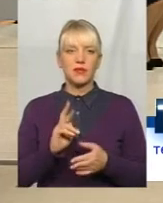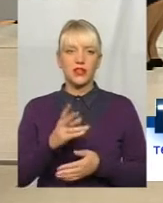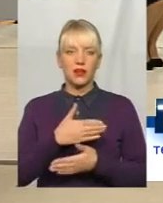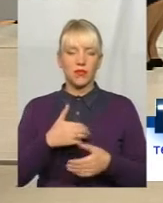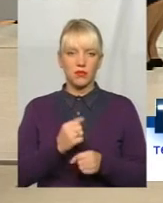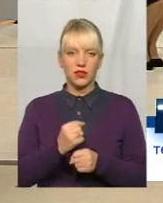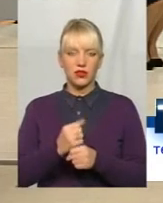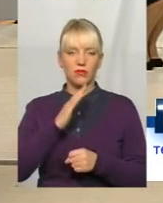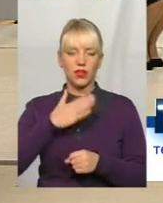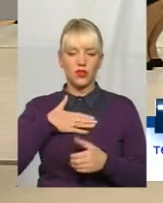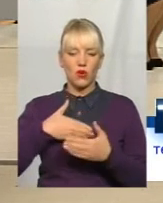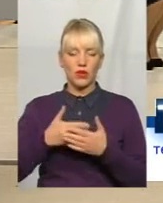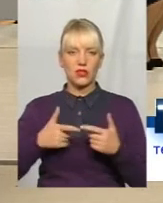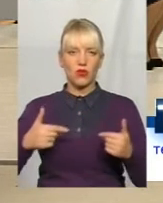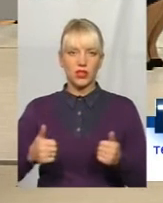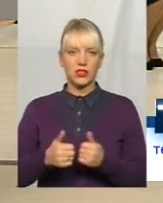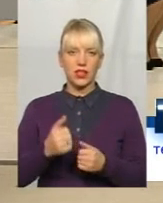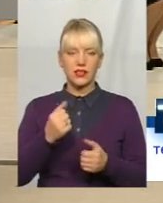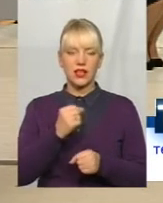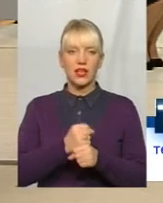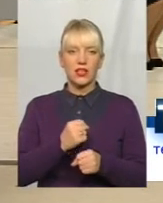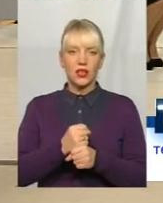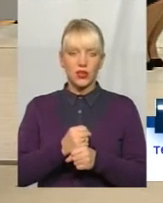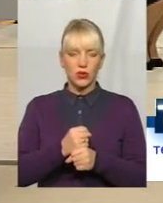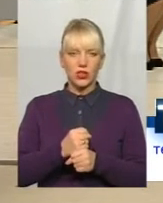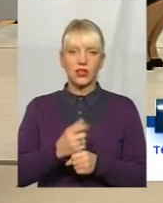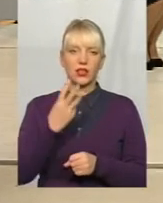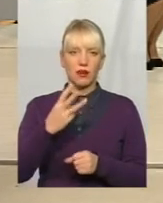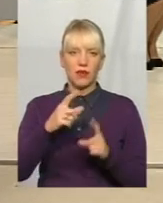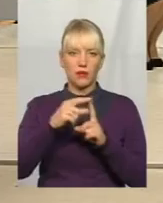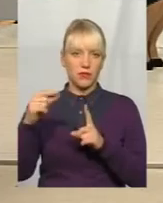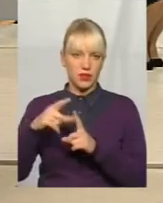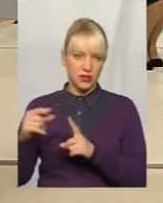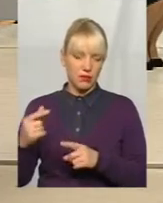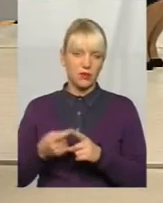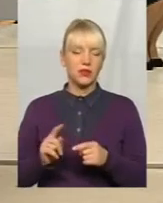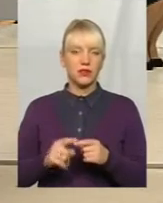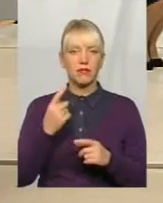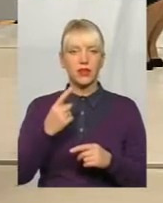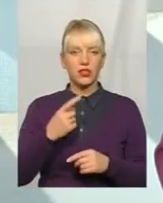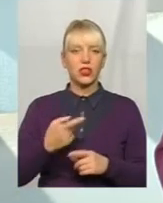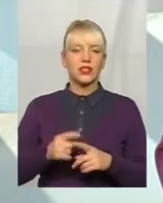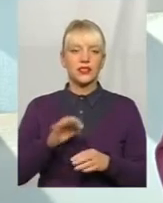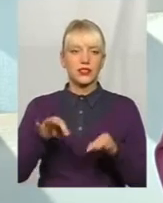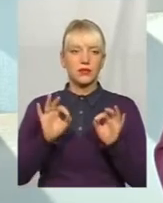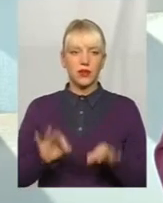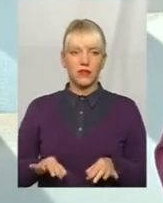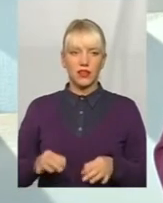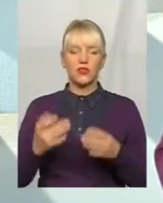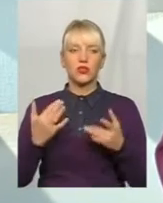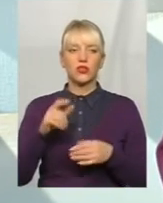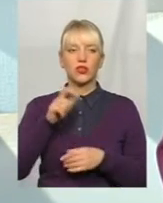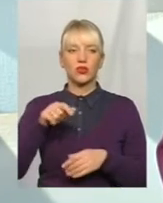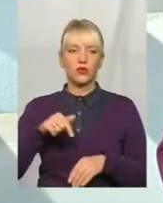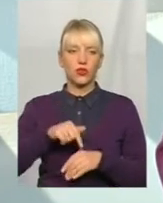функціонує, керується трьома такими основними принципами. Перший принцип – це справедливість. Оскільки люди